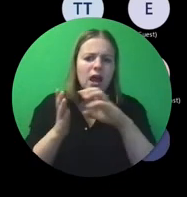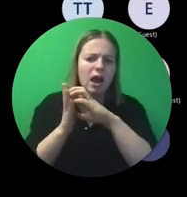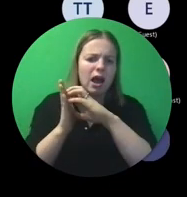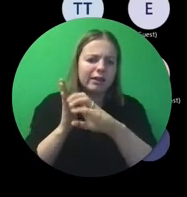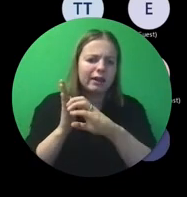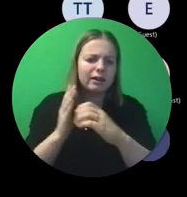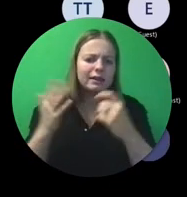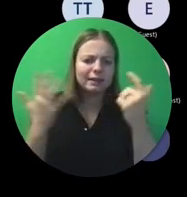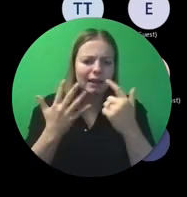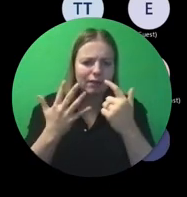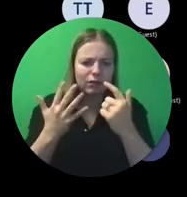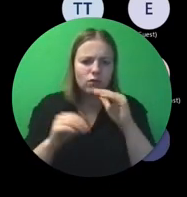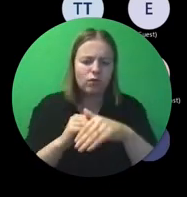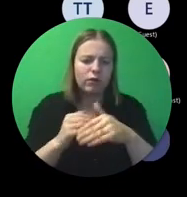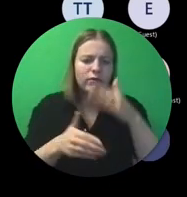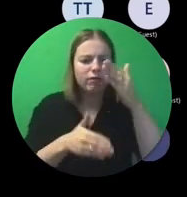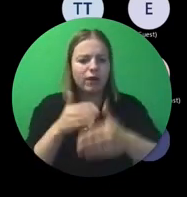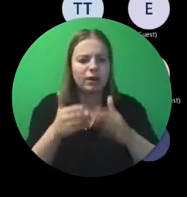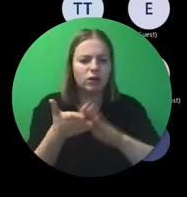over het final report.